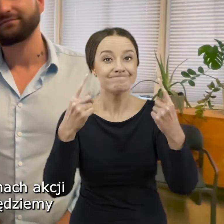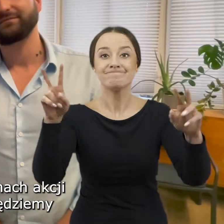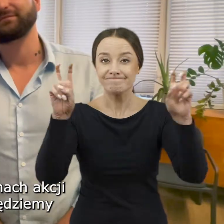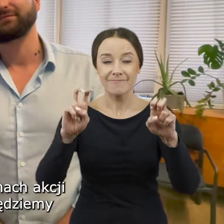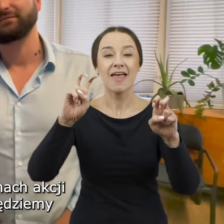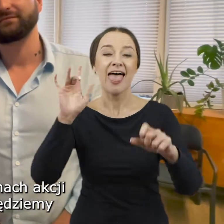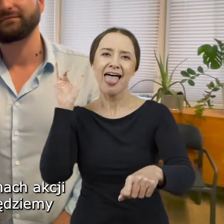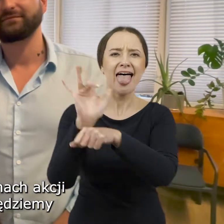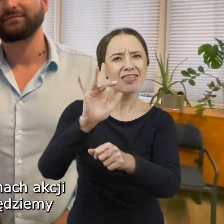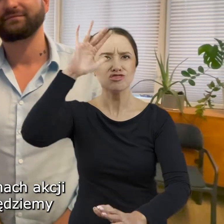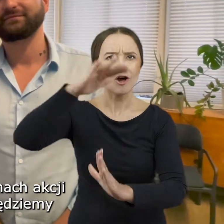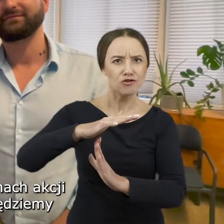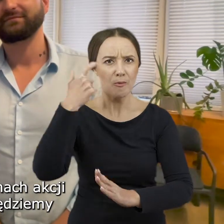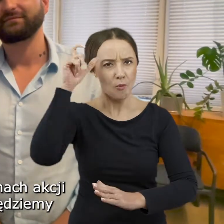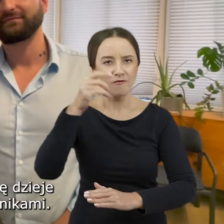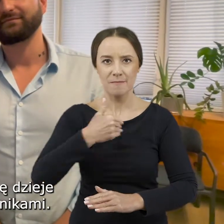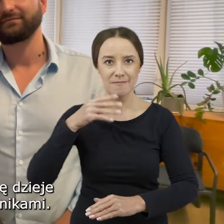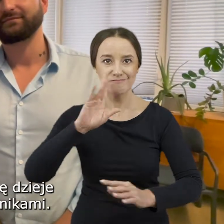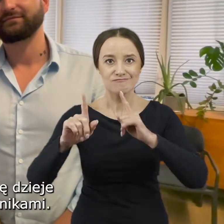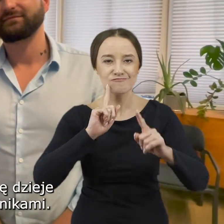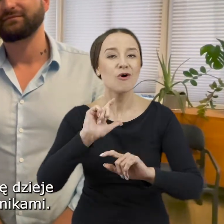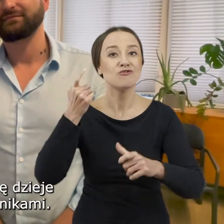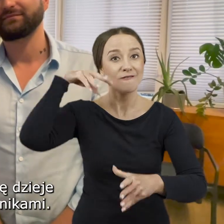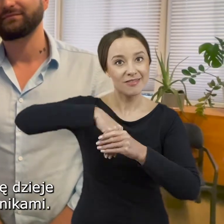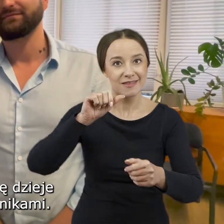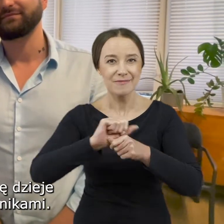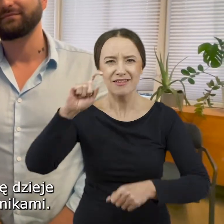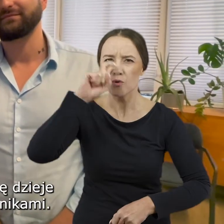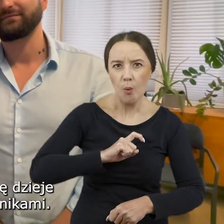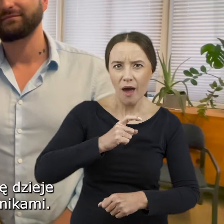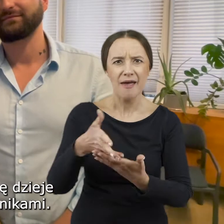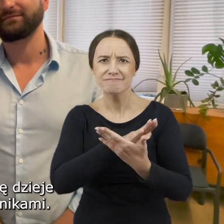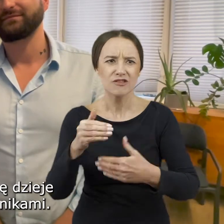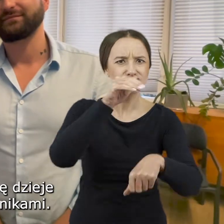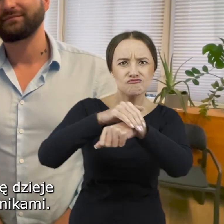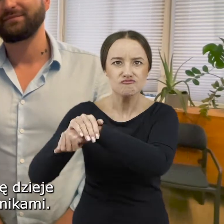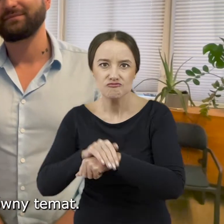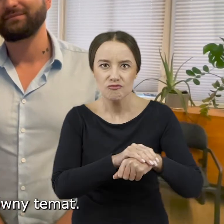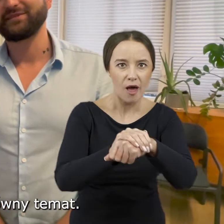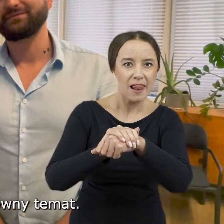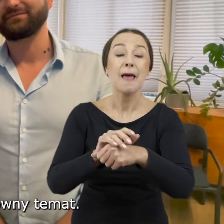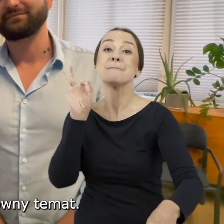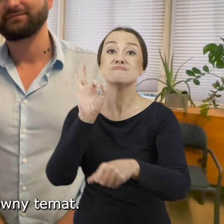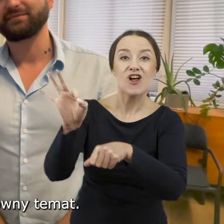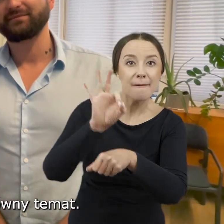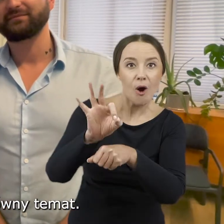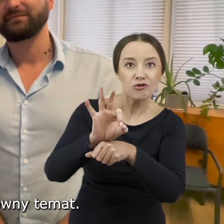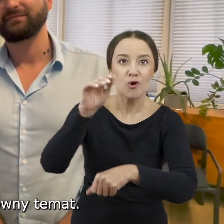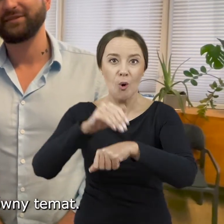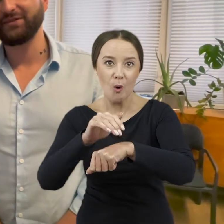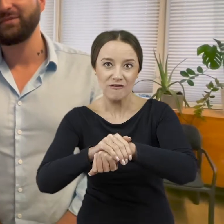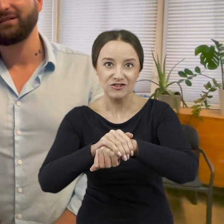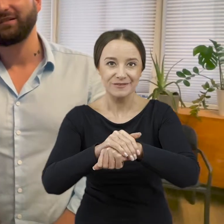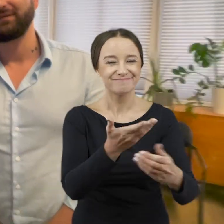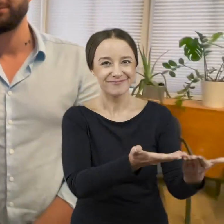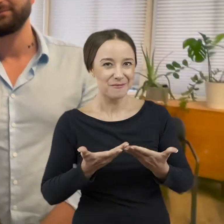Hejt Stop i głównie będziemy rozmawiać o tym, co się dzieje złego między rówieśnikami. Przemoc rówieśnicza to główny temat.